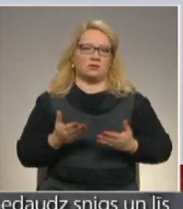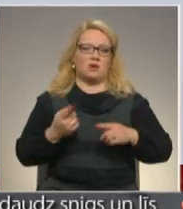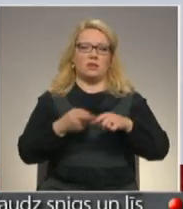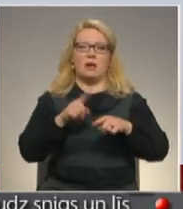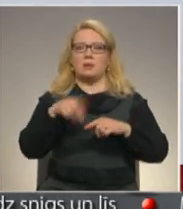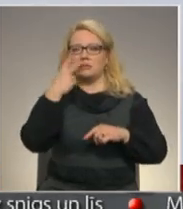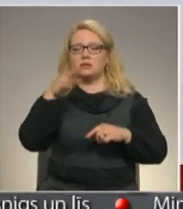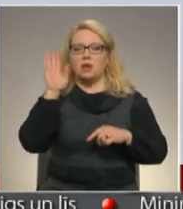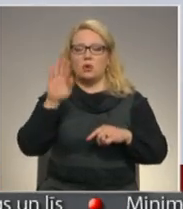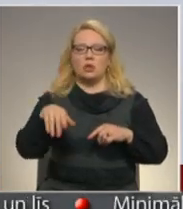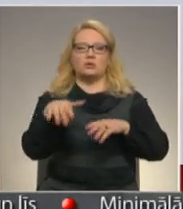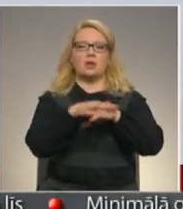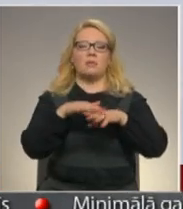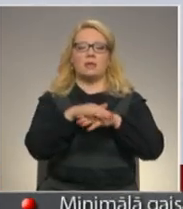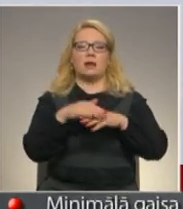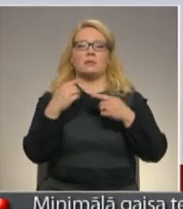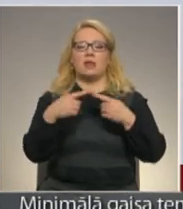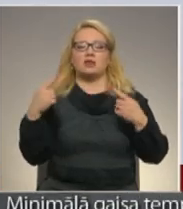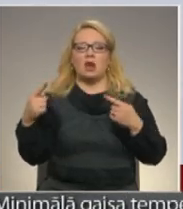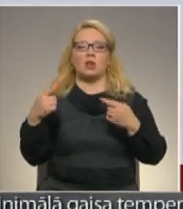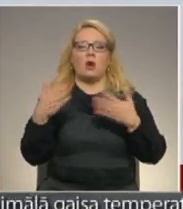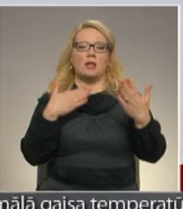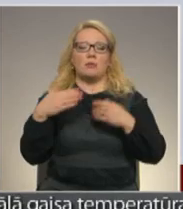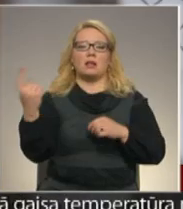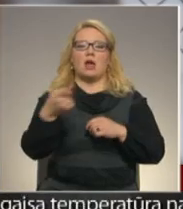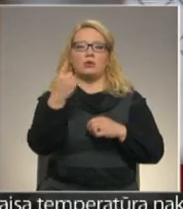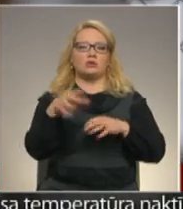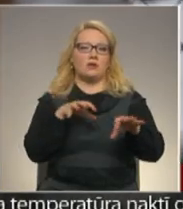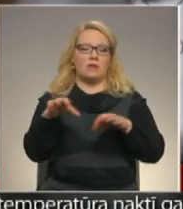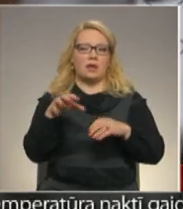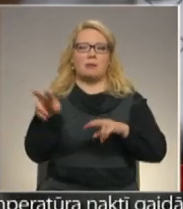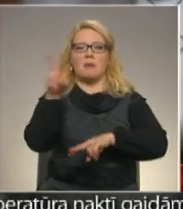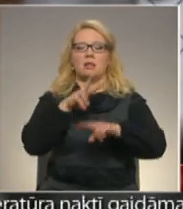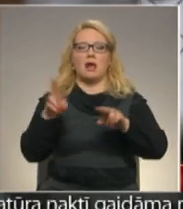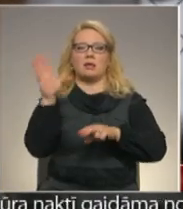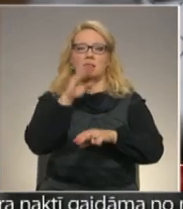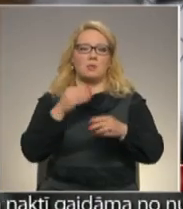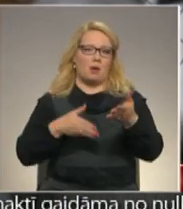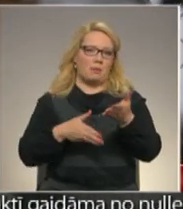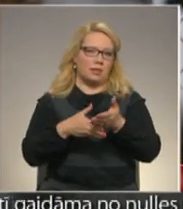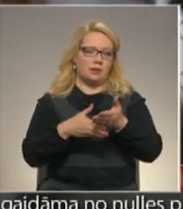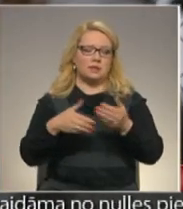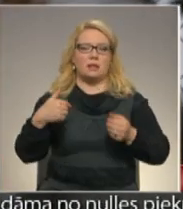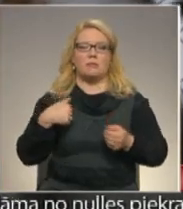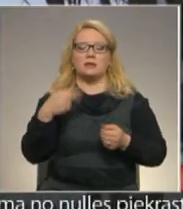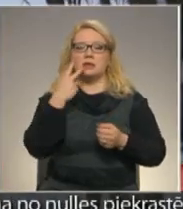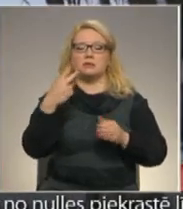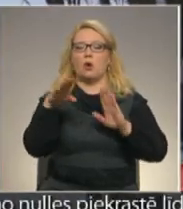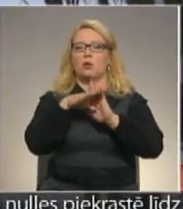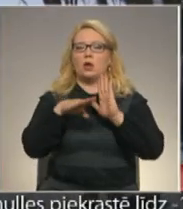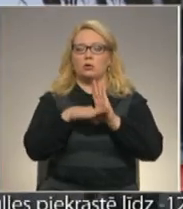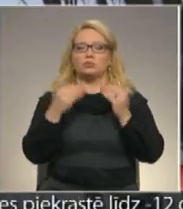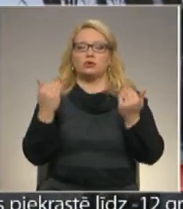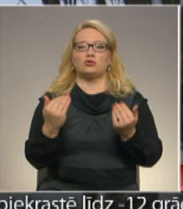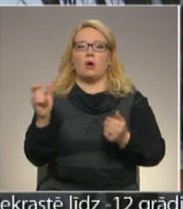Tādēļ neraugoties uz sabiedrības dažādu attieksmi pret kleņojošajiem dzīvniekiem, meklēt iespēju palīdzēt. Mēs saskatījām un arī likums tomēr to